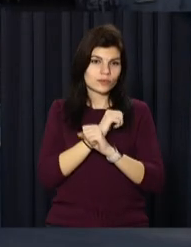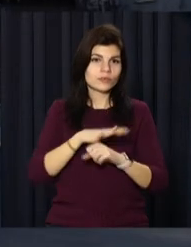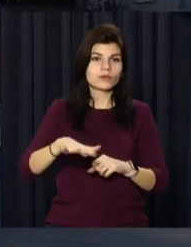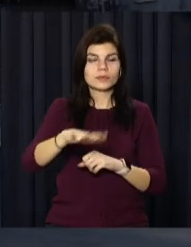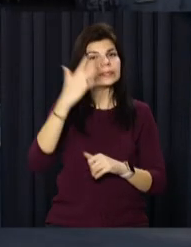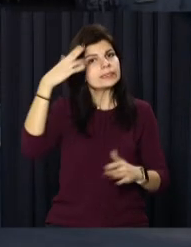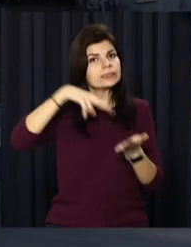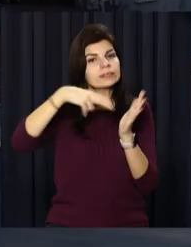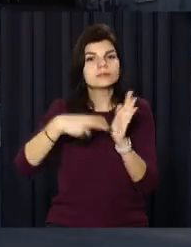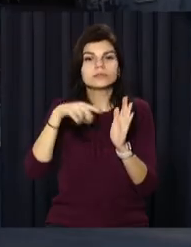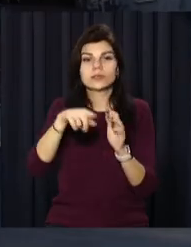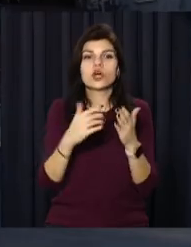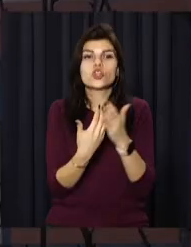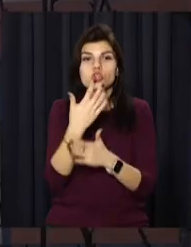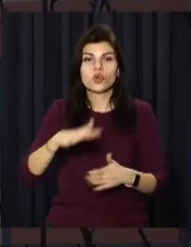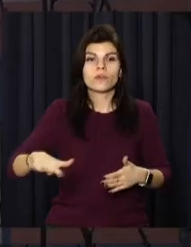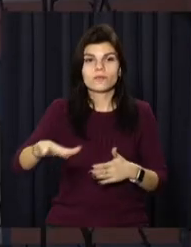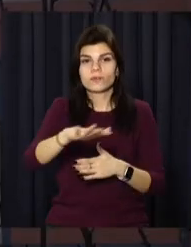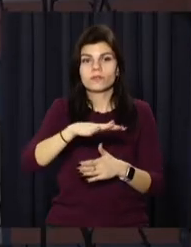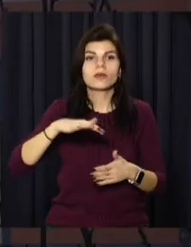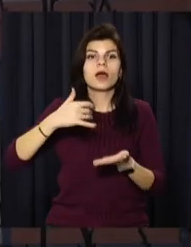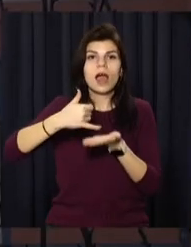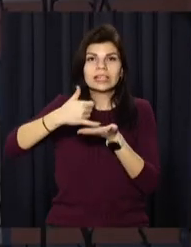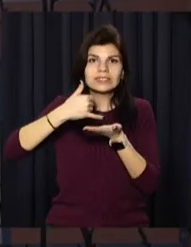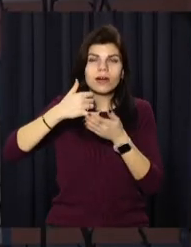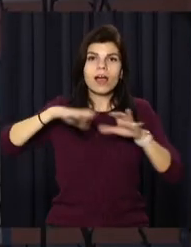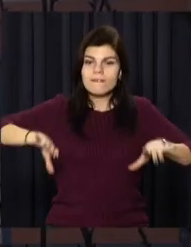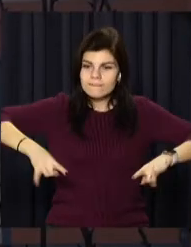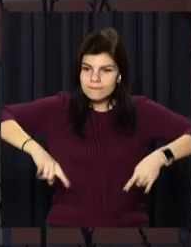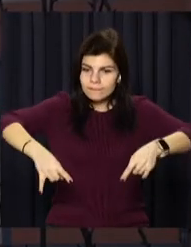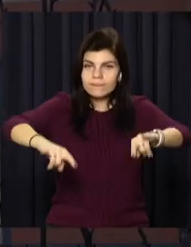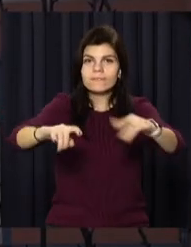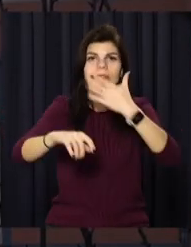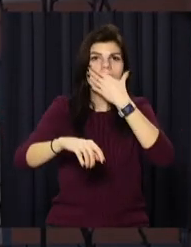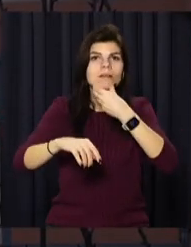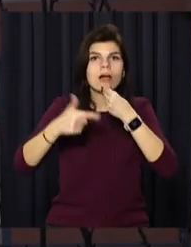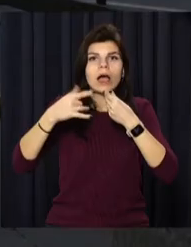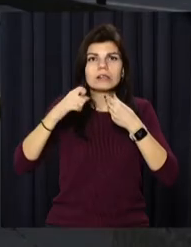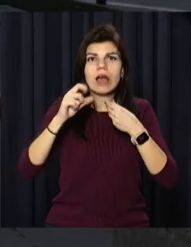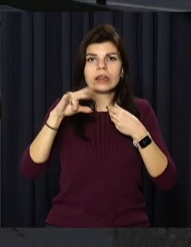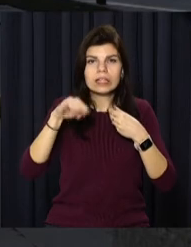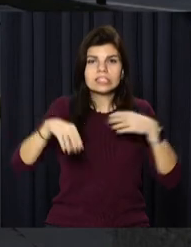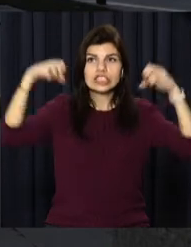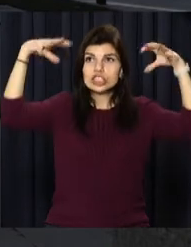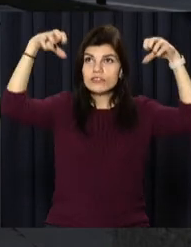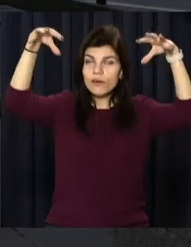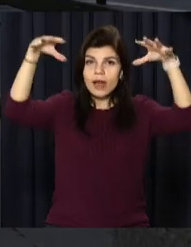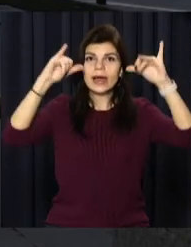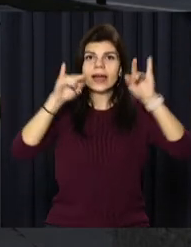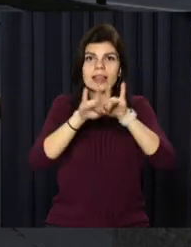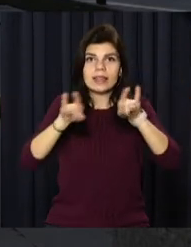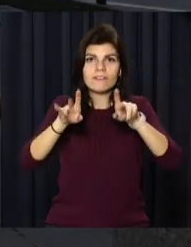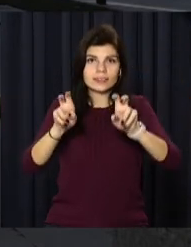За проєктом тут будуть нові тротуари з асфальтобетону, плитки граніту, сучасне зовнішнє освітлення та лавки.